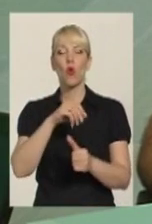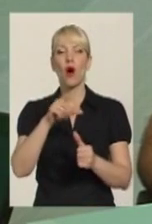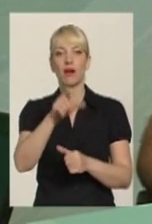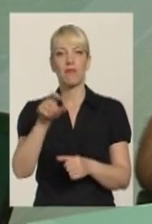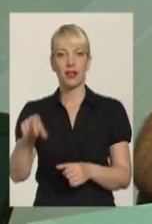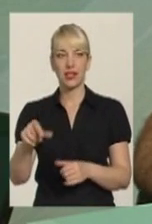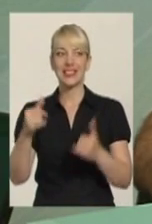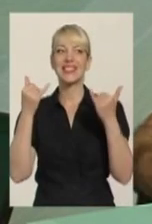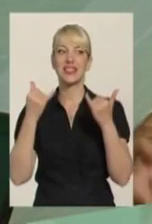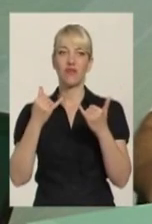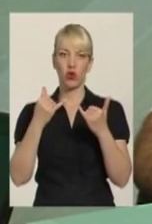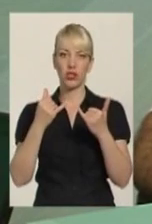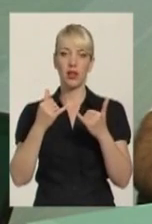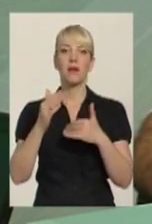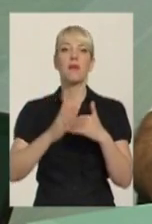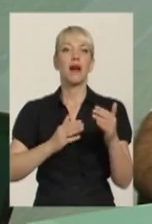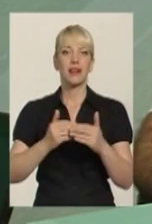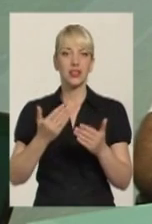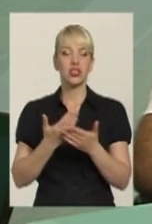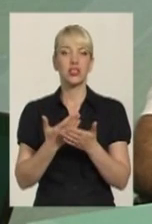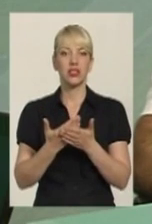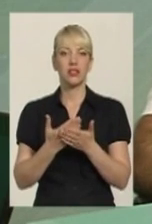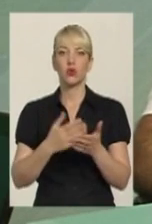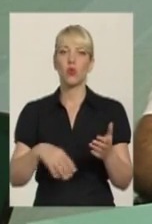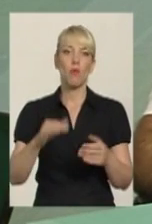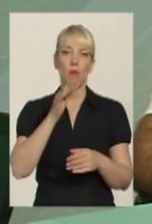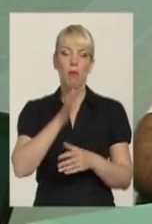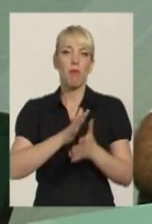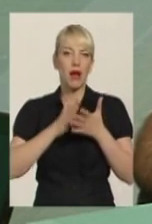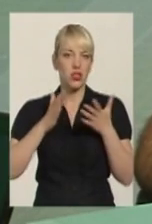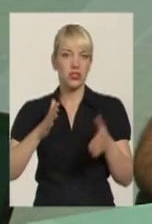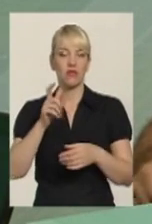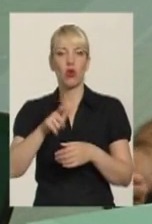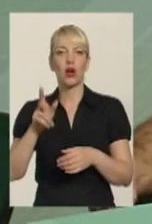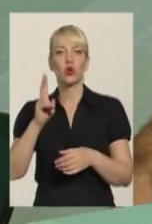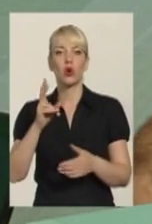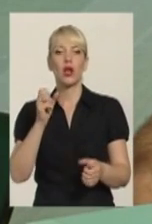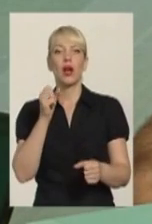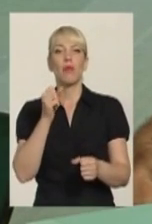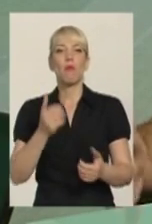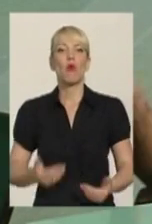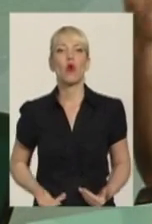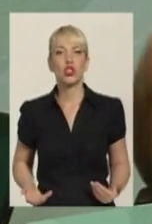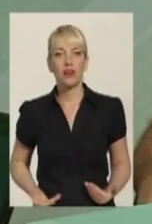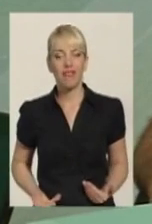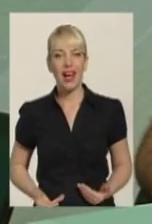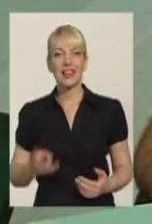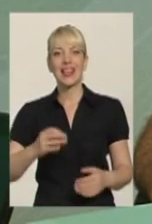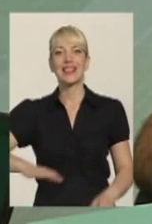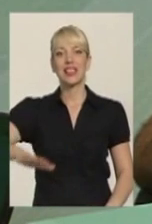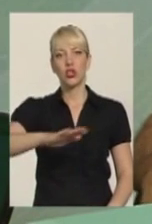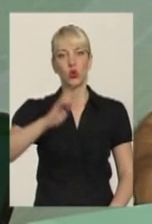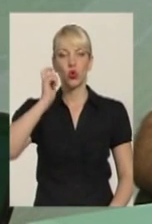практично, у большинства граждан, які проживають на території України, в